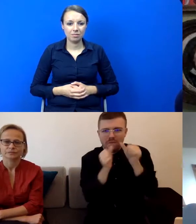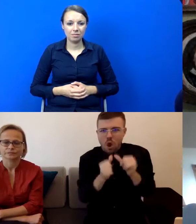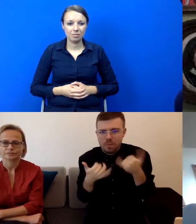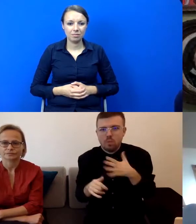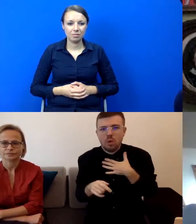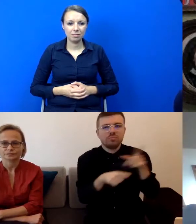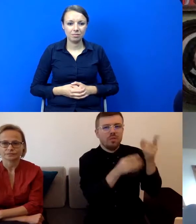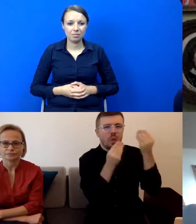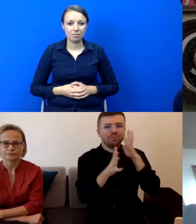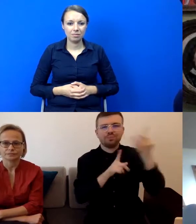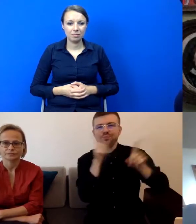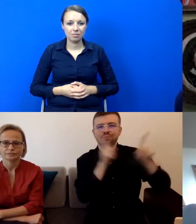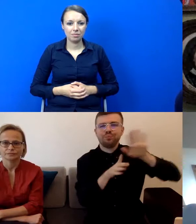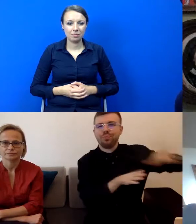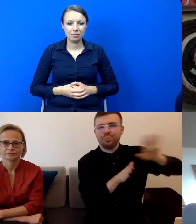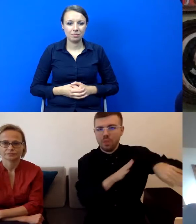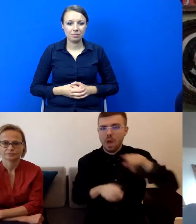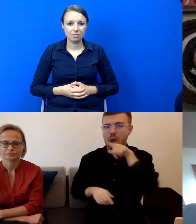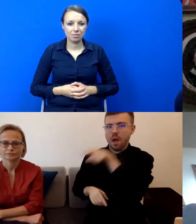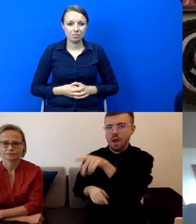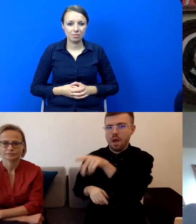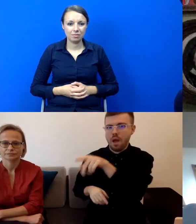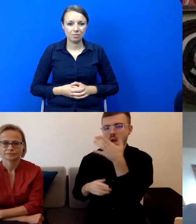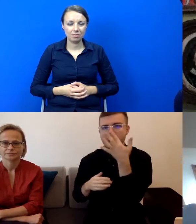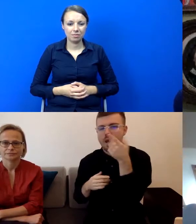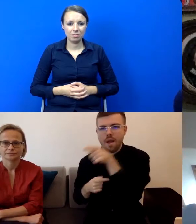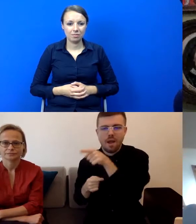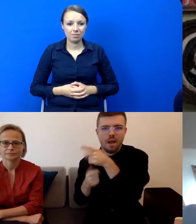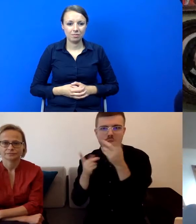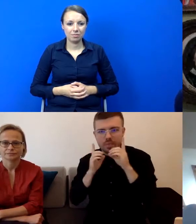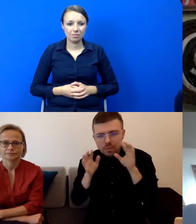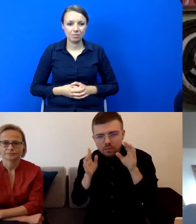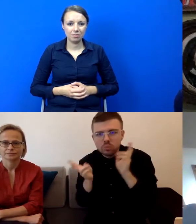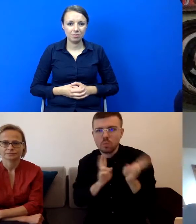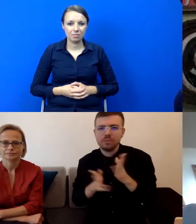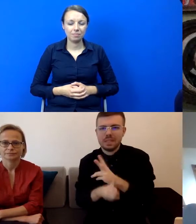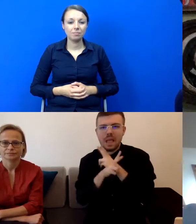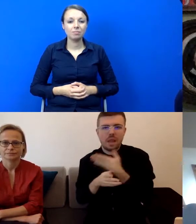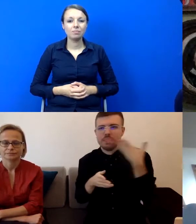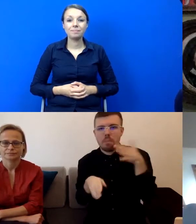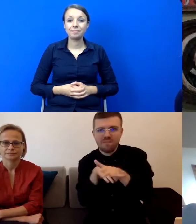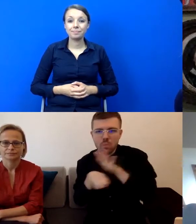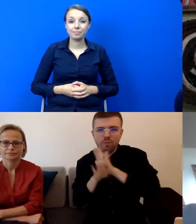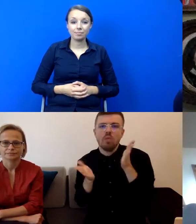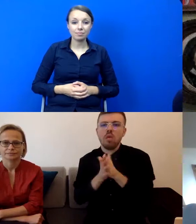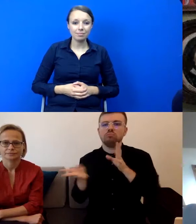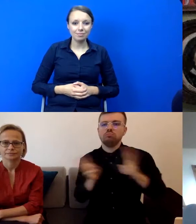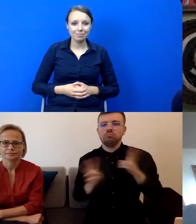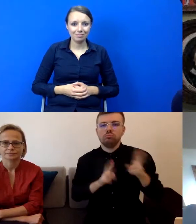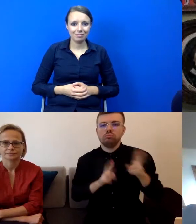sztukę. I dla mnie to było coś niesamowitego, bo to było zupełnie inne podejście i inna wiedza.